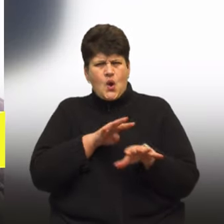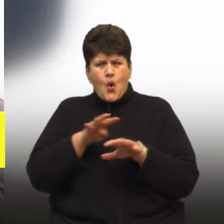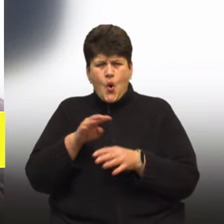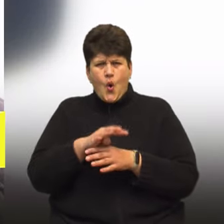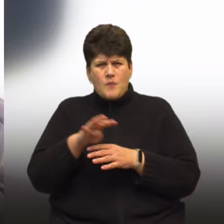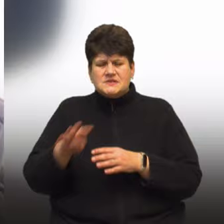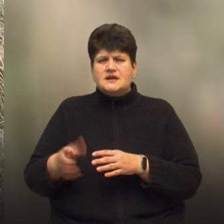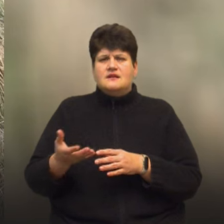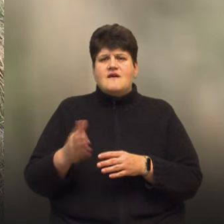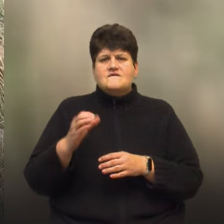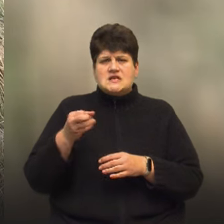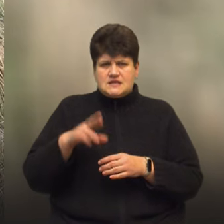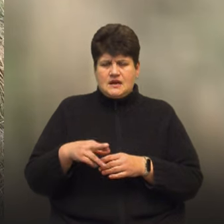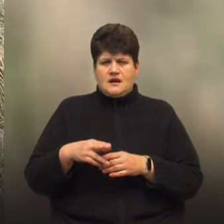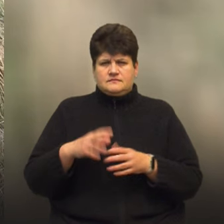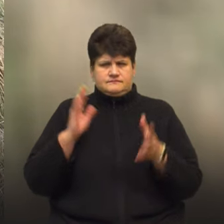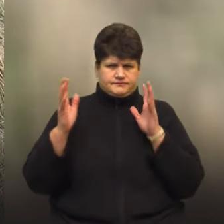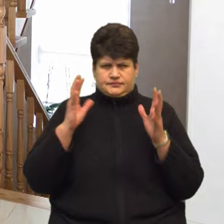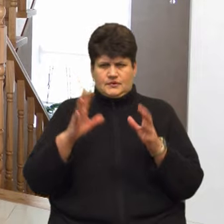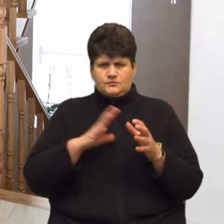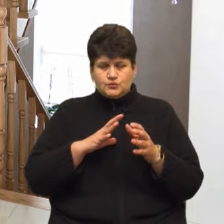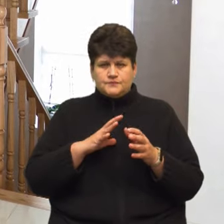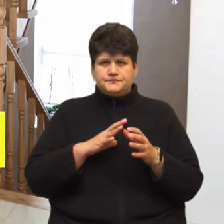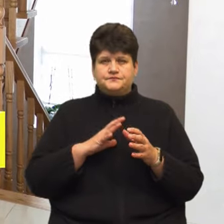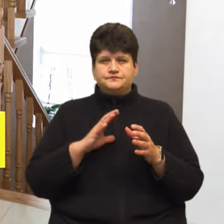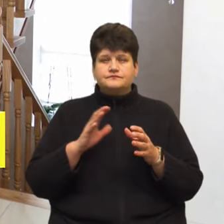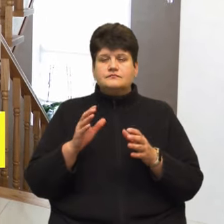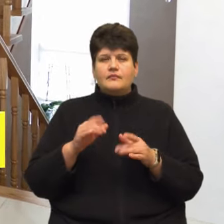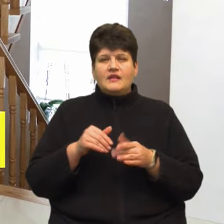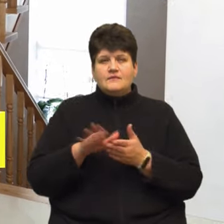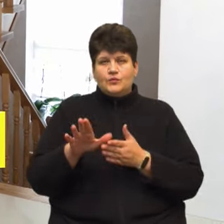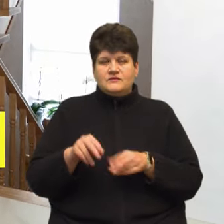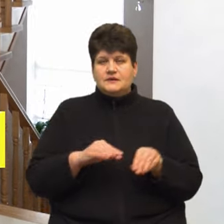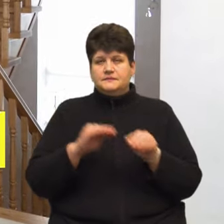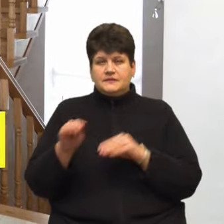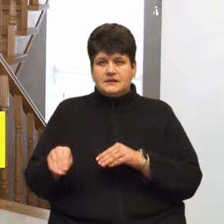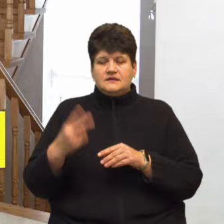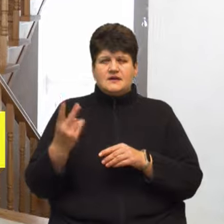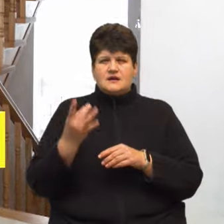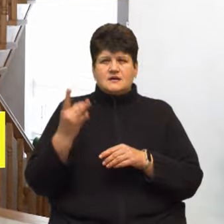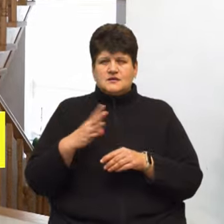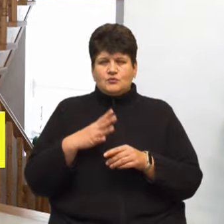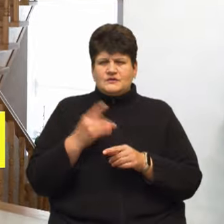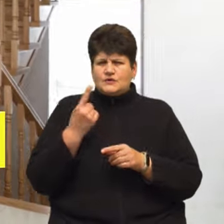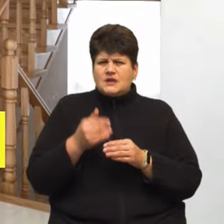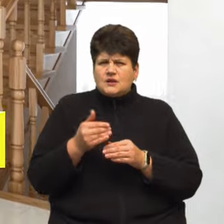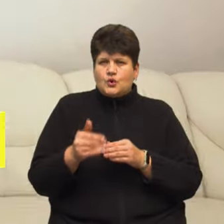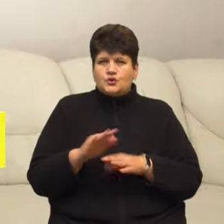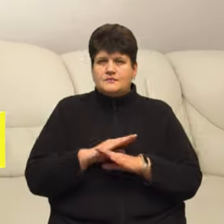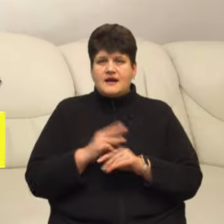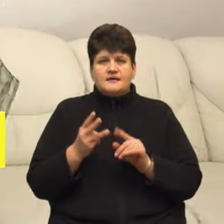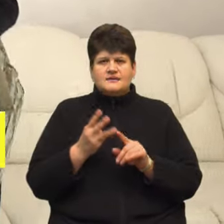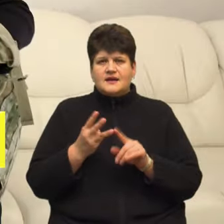контузило, але боець відмовився від евакуації. За час служби Василь двічі був за кров до смерті, каже капелан. Але втретє